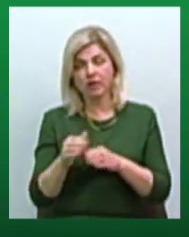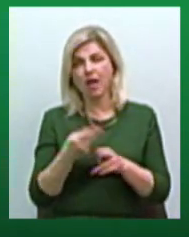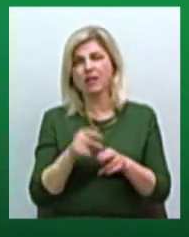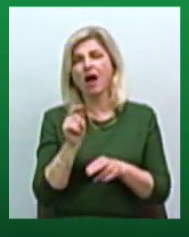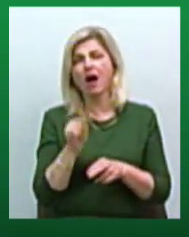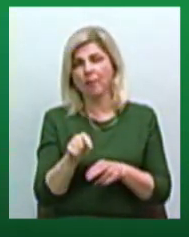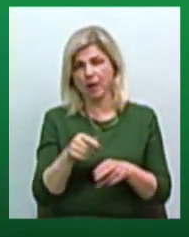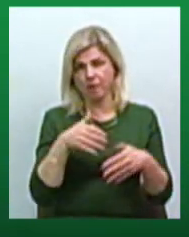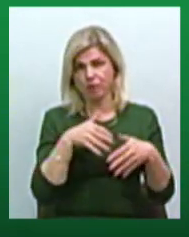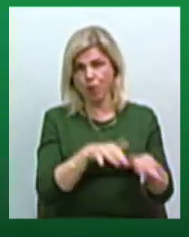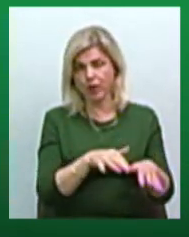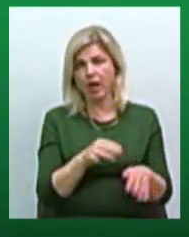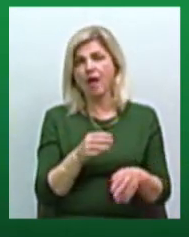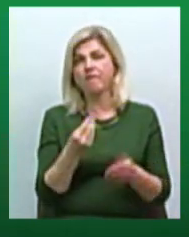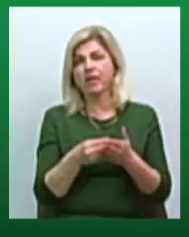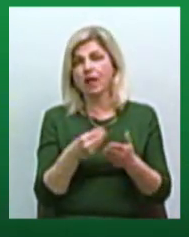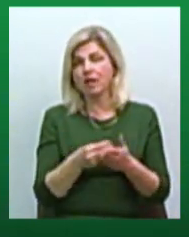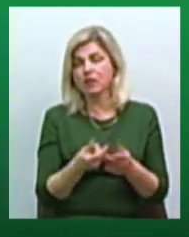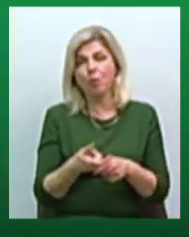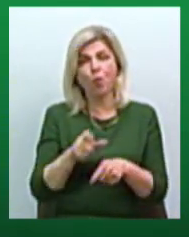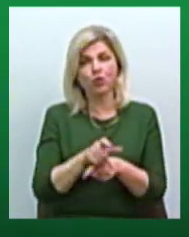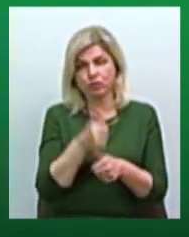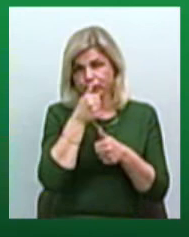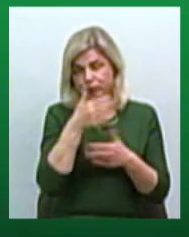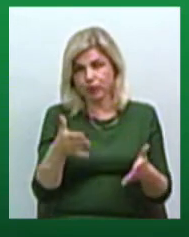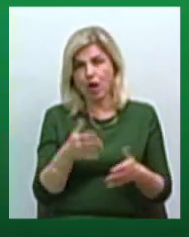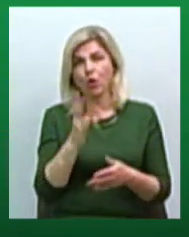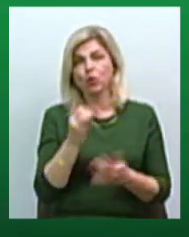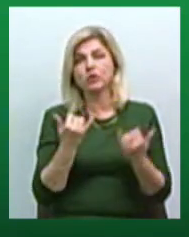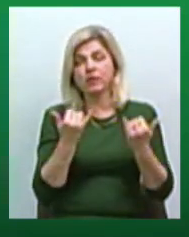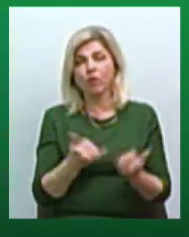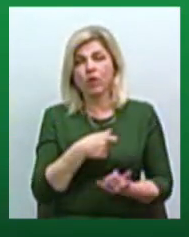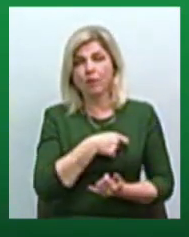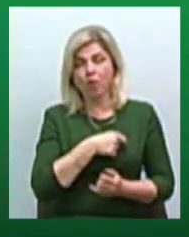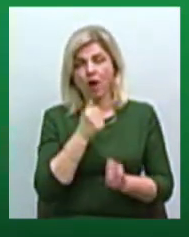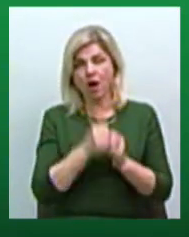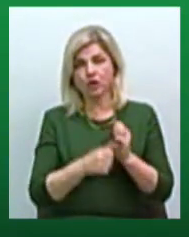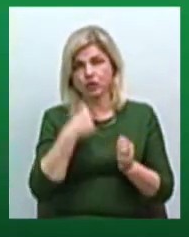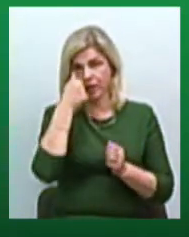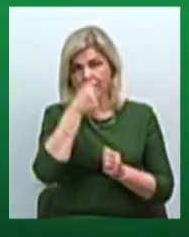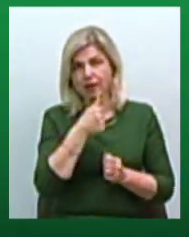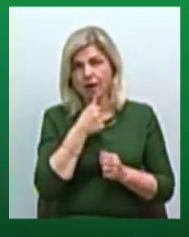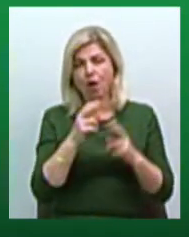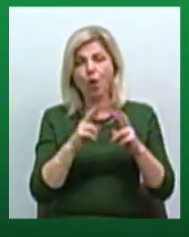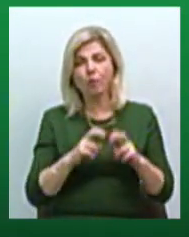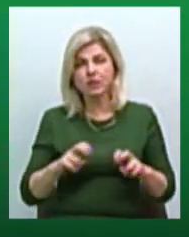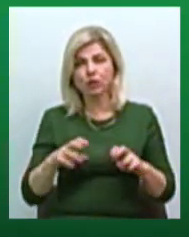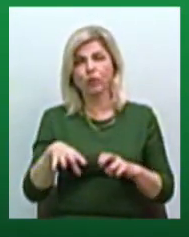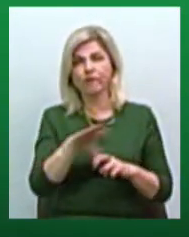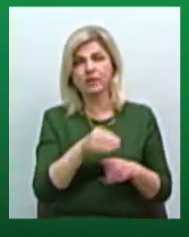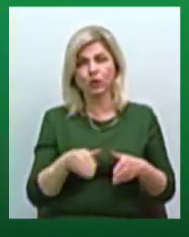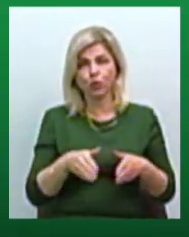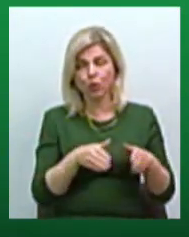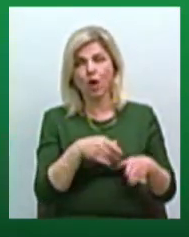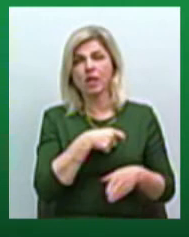в морі, більші фінанси не дозволяють. Але ми сьогодні з депутатами кожен рік обслідуємо ці дороги, депутати